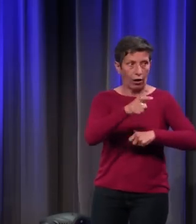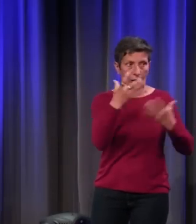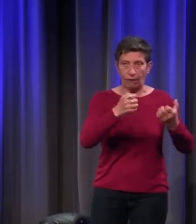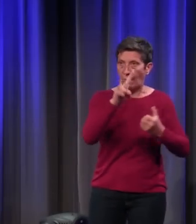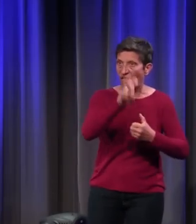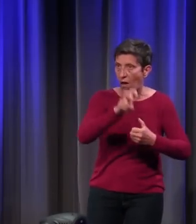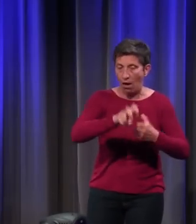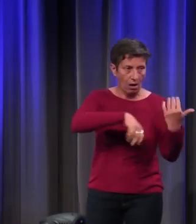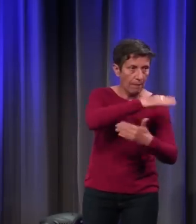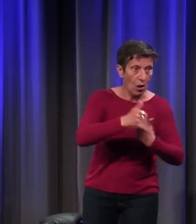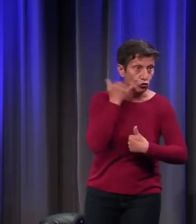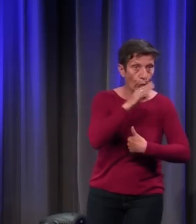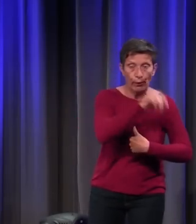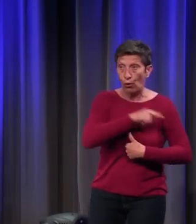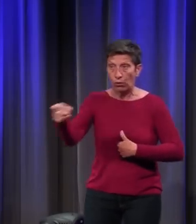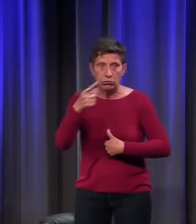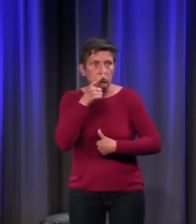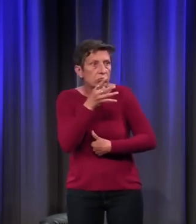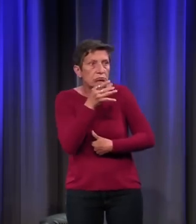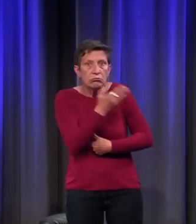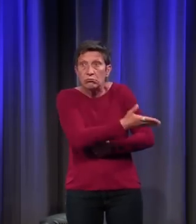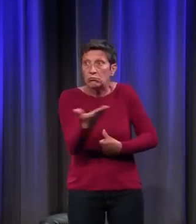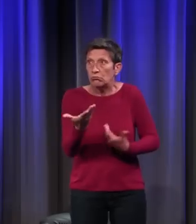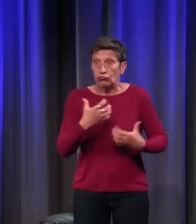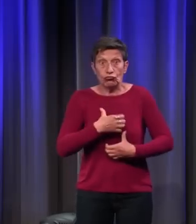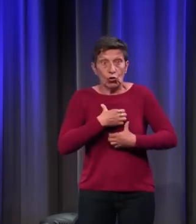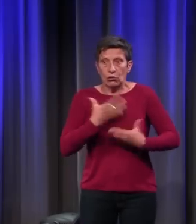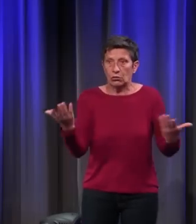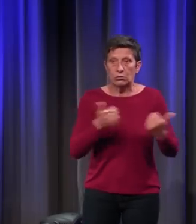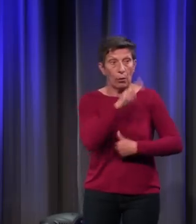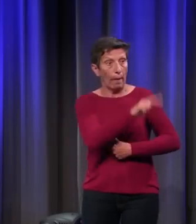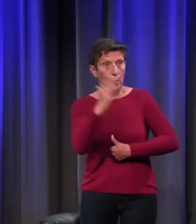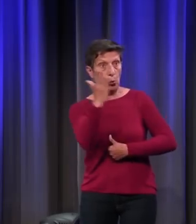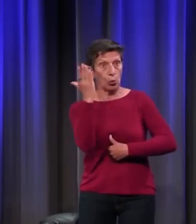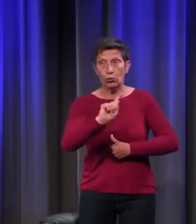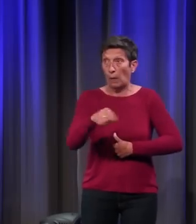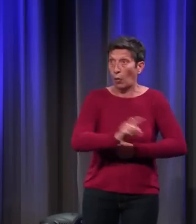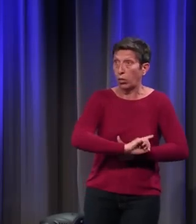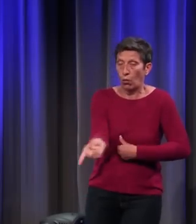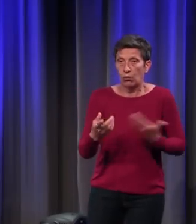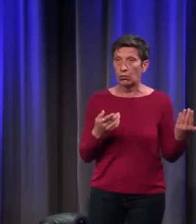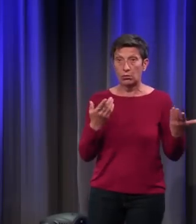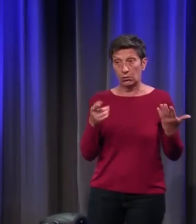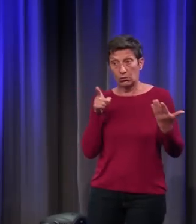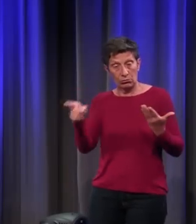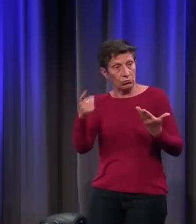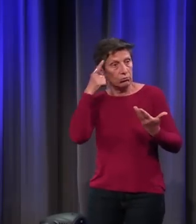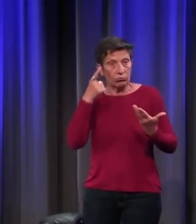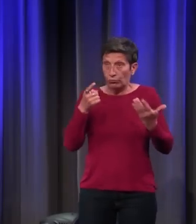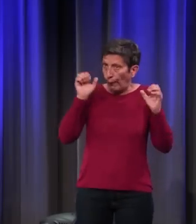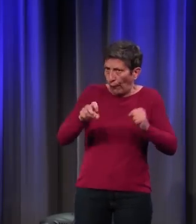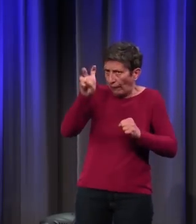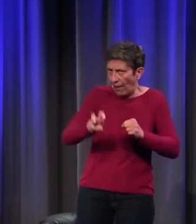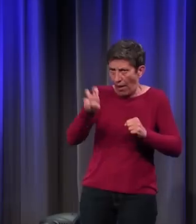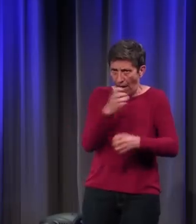mélangent du jaune et du bleu. Ça lui semble absolument indigne d'un grand peintre. On sait très bien faire du vert, mais on procède autrement.